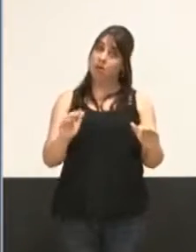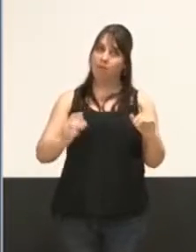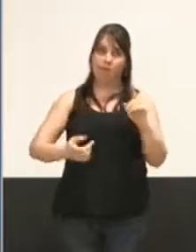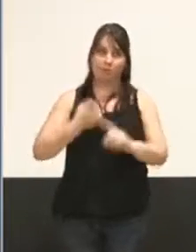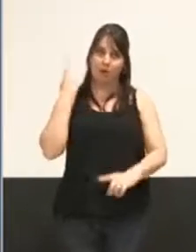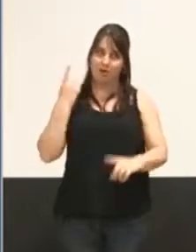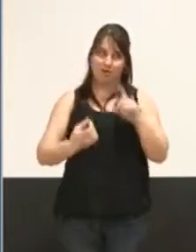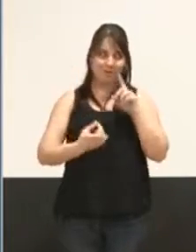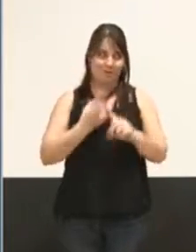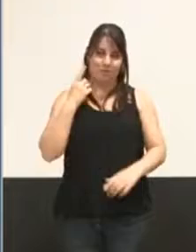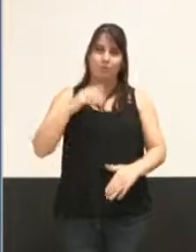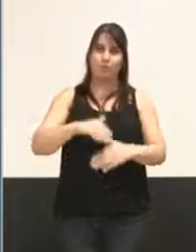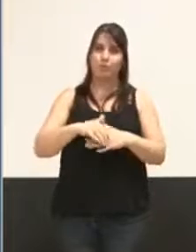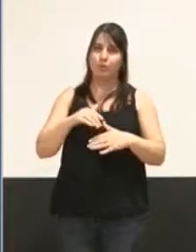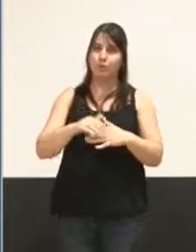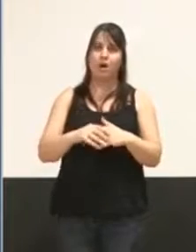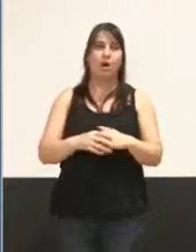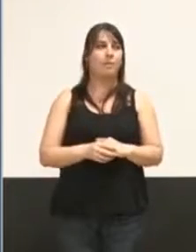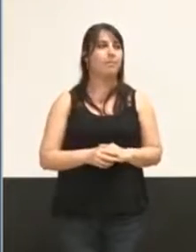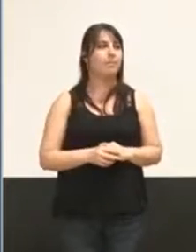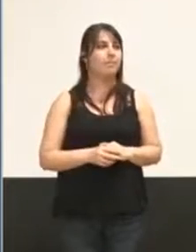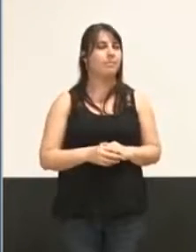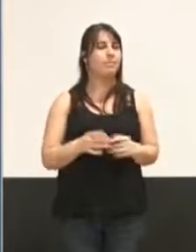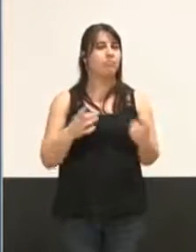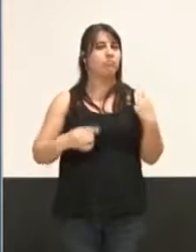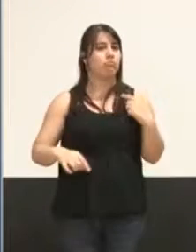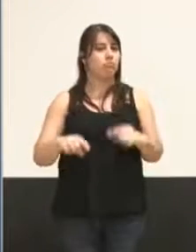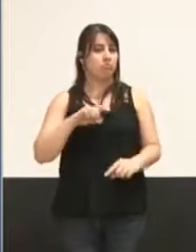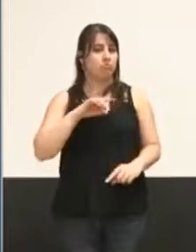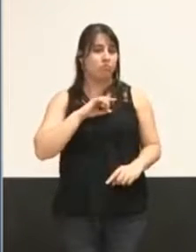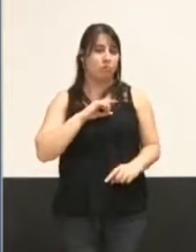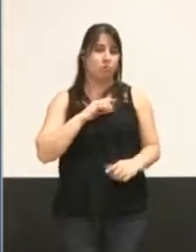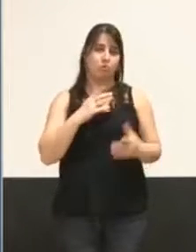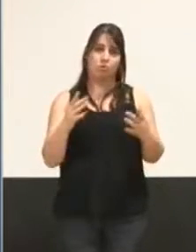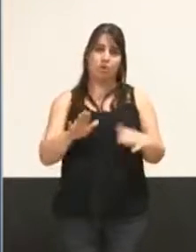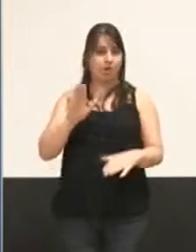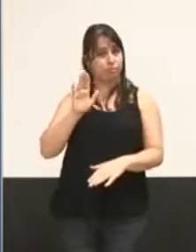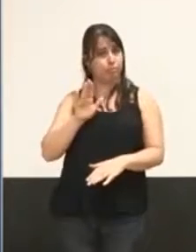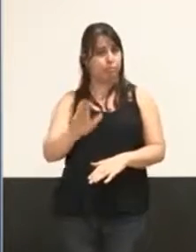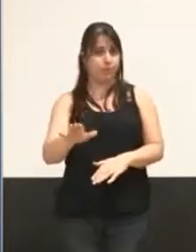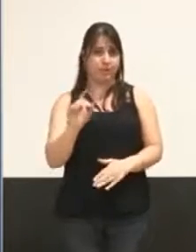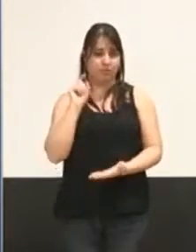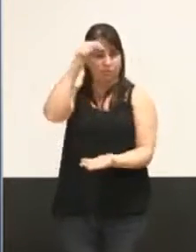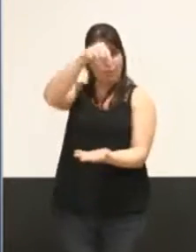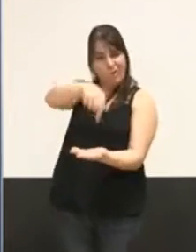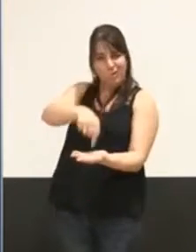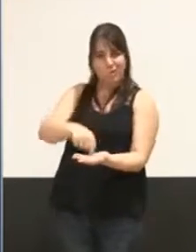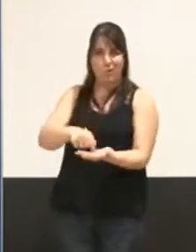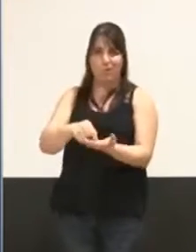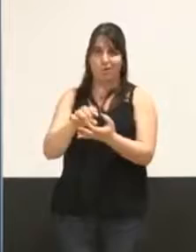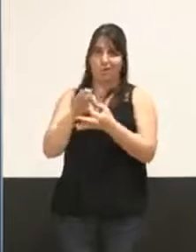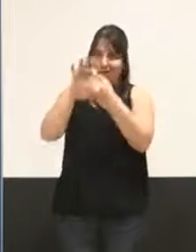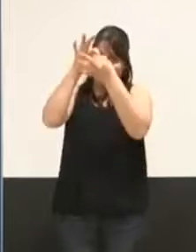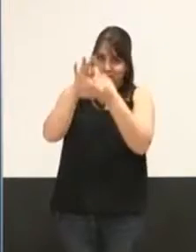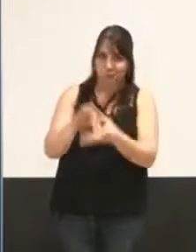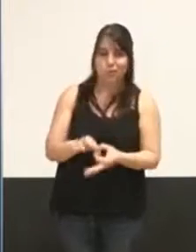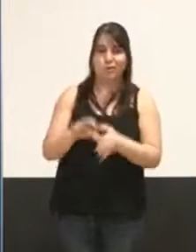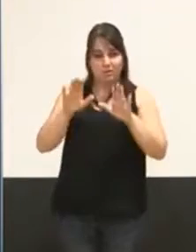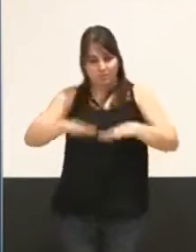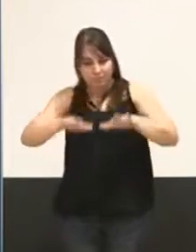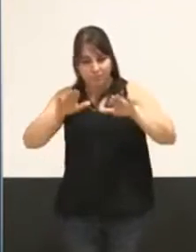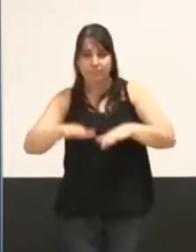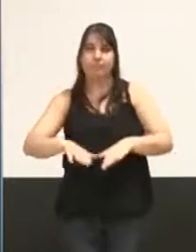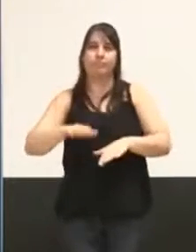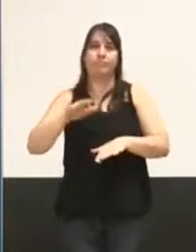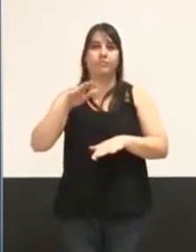essentiel ce soir, nous allons permettre à un culte, aux cultures qui y sont rattachées, et je le mets au